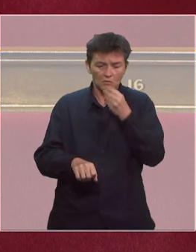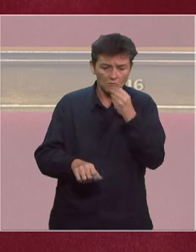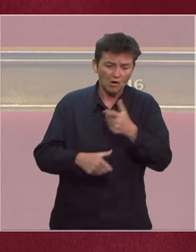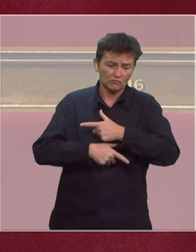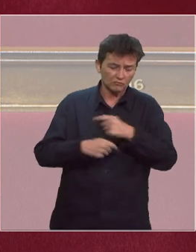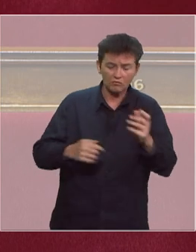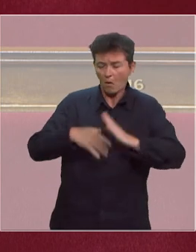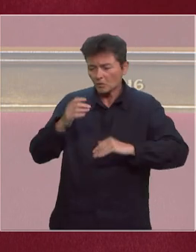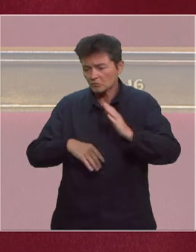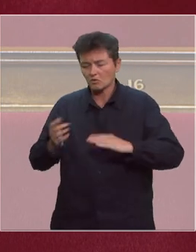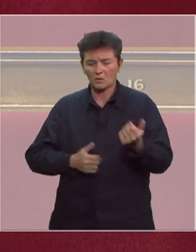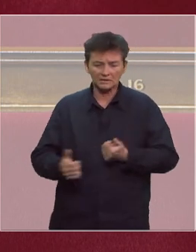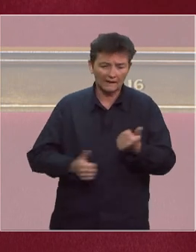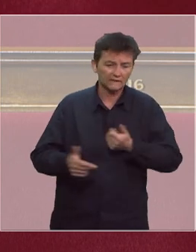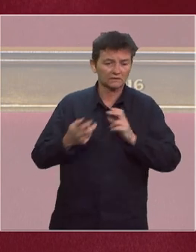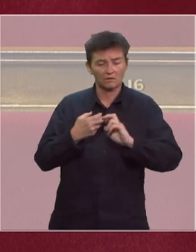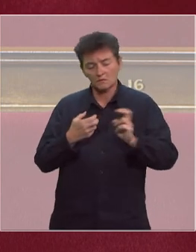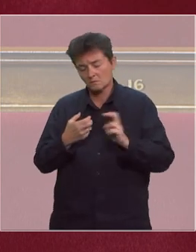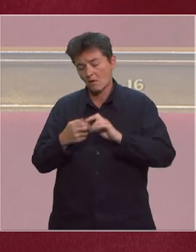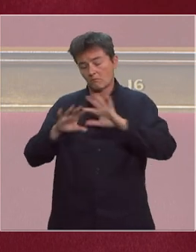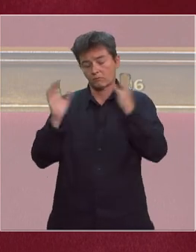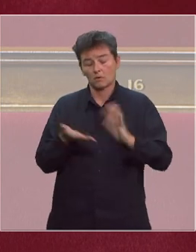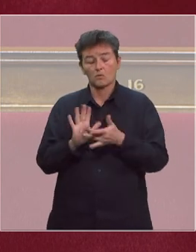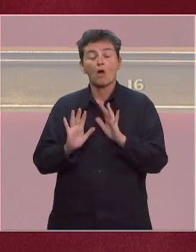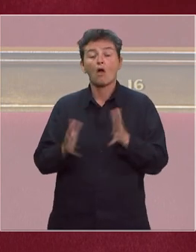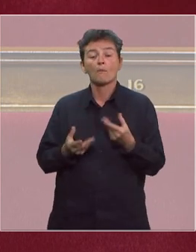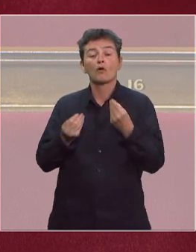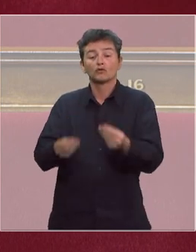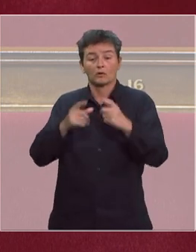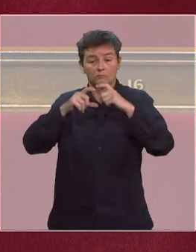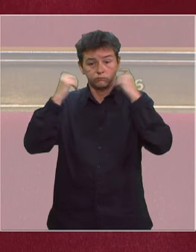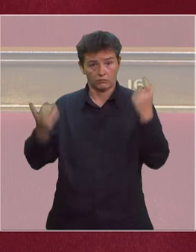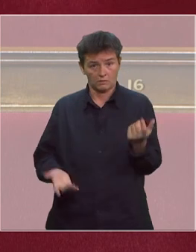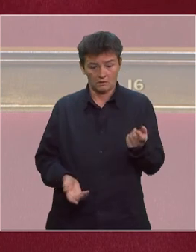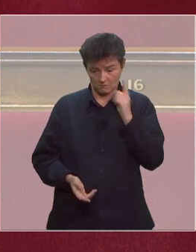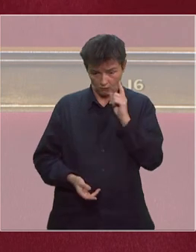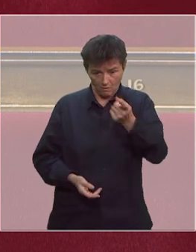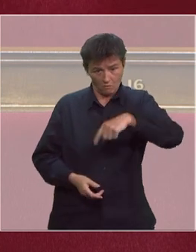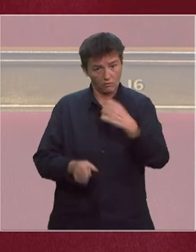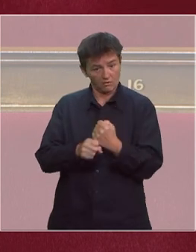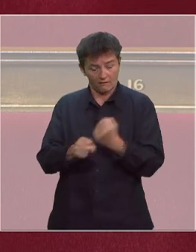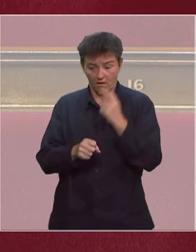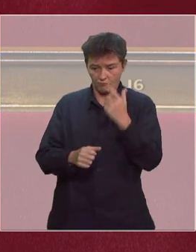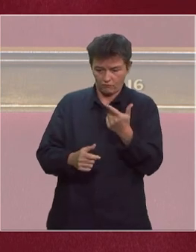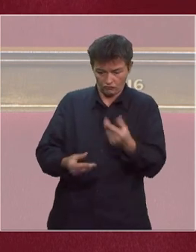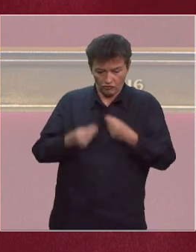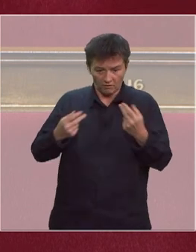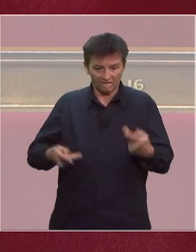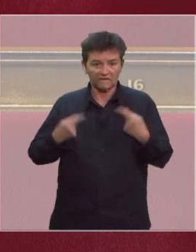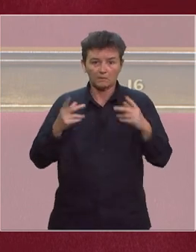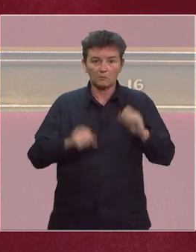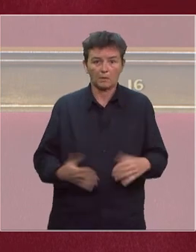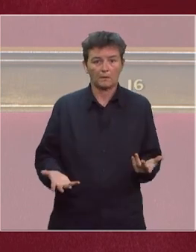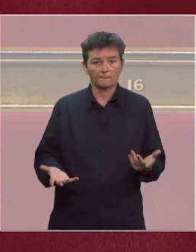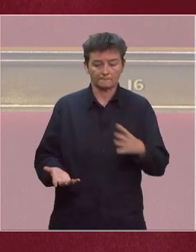BTP, des services, du transport, etc., qui travaillent pour subvenir à nos besoins et que, pour certains, vous